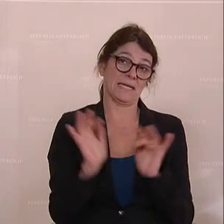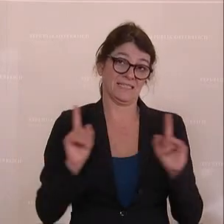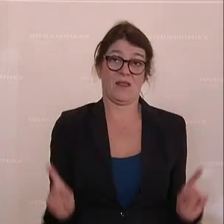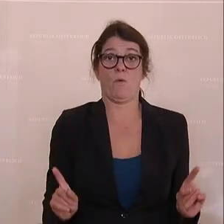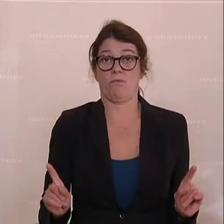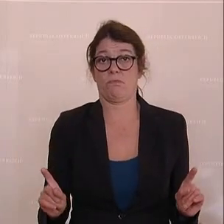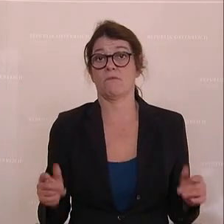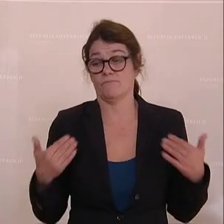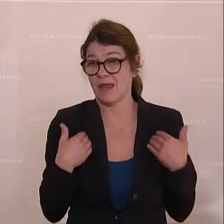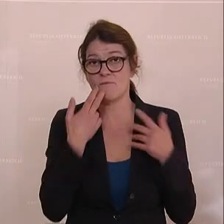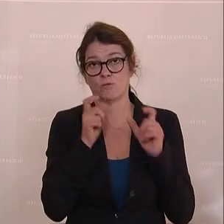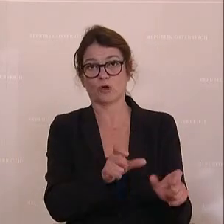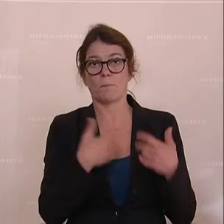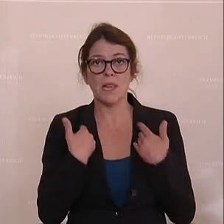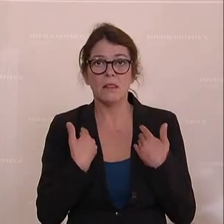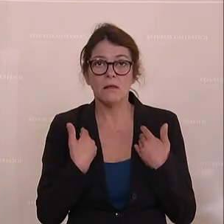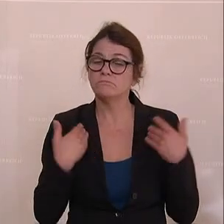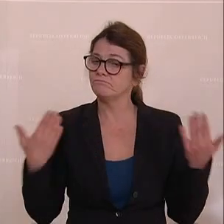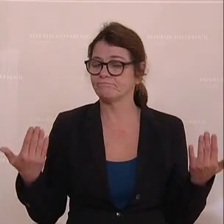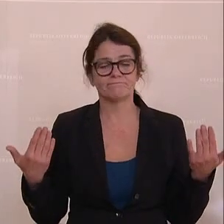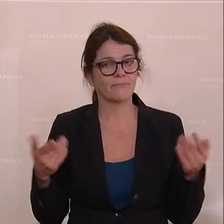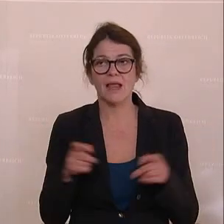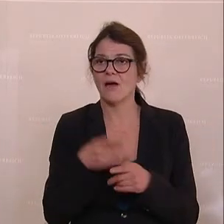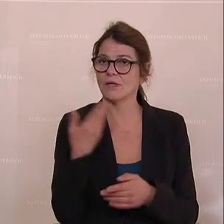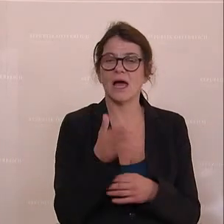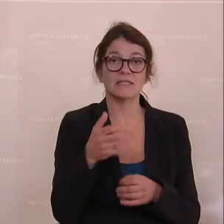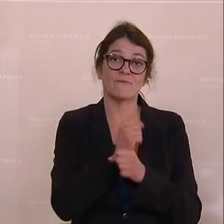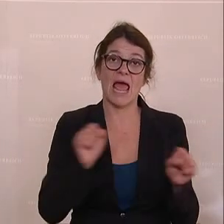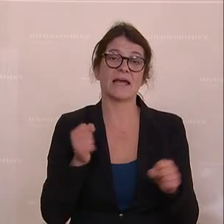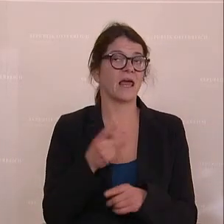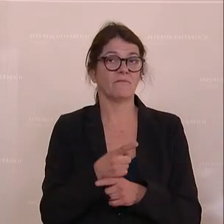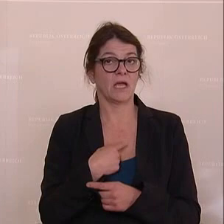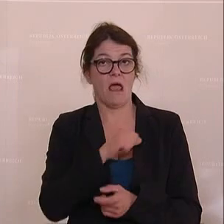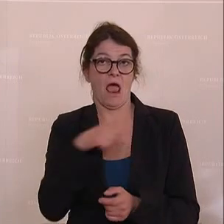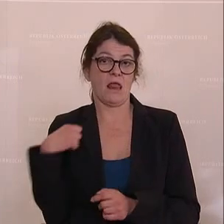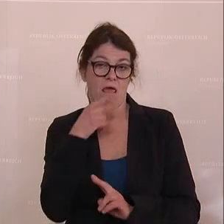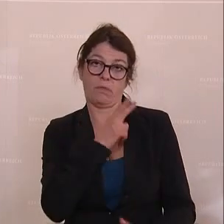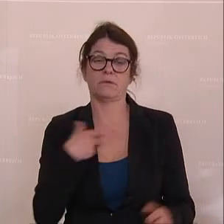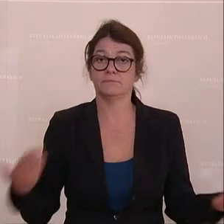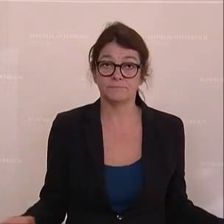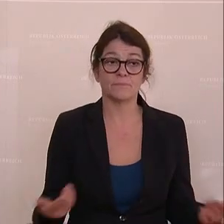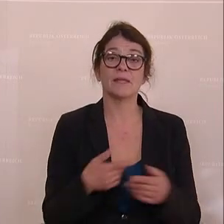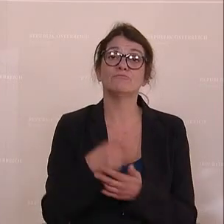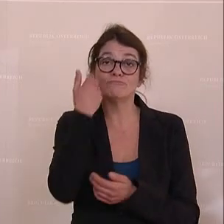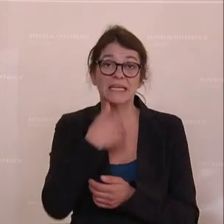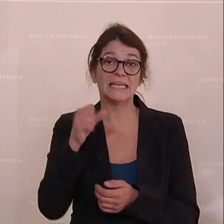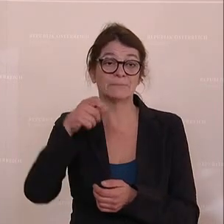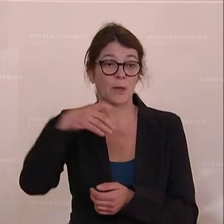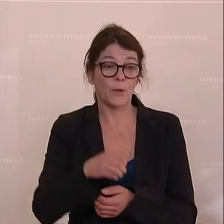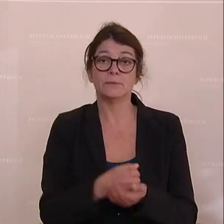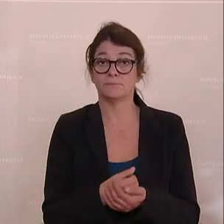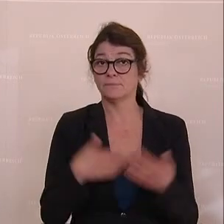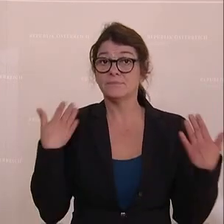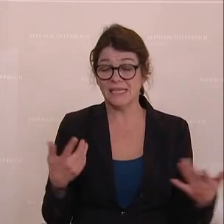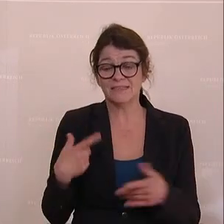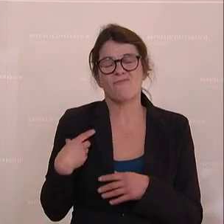auch das wollten wir verhindern, und auch hier sind wir als Freiheitliche leider alleine geblieben. Und geschätzte Sozialdemokratie, das ist die